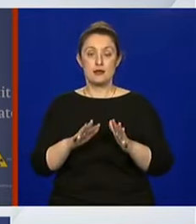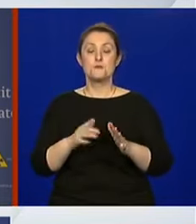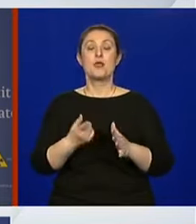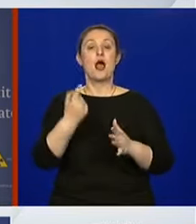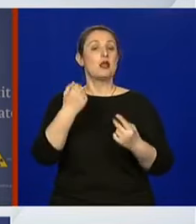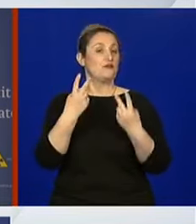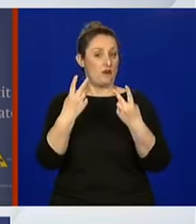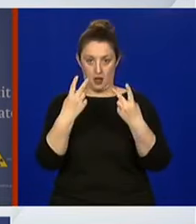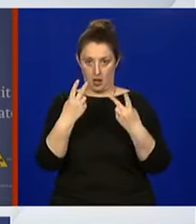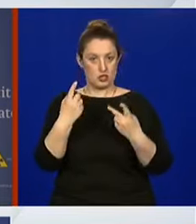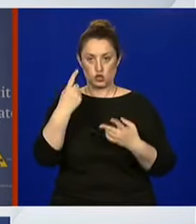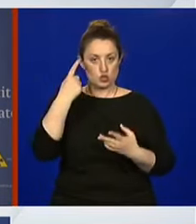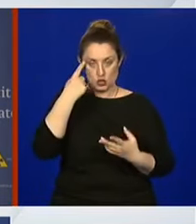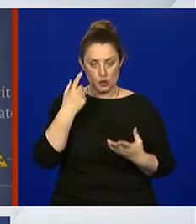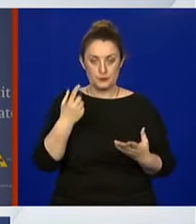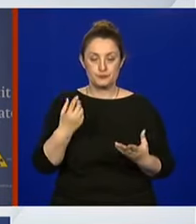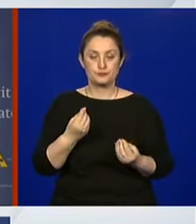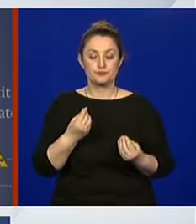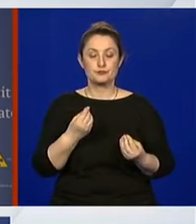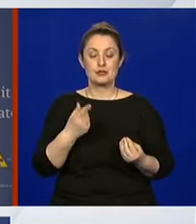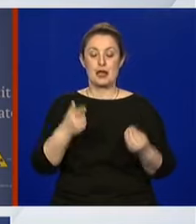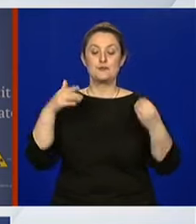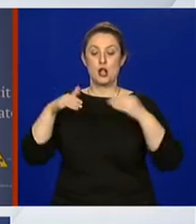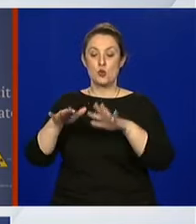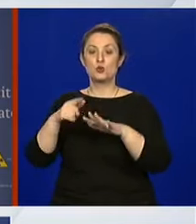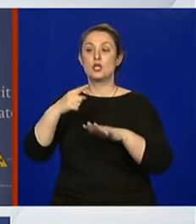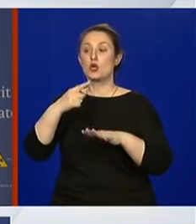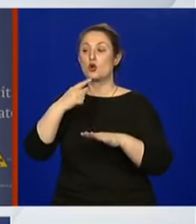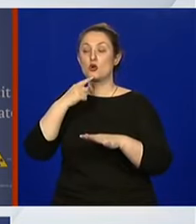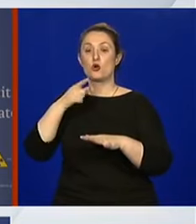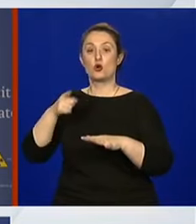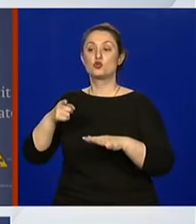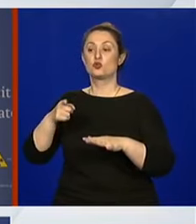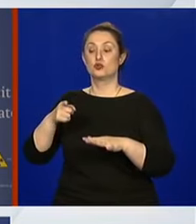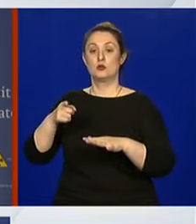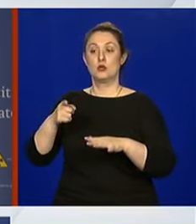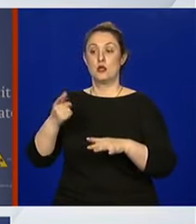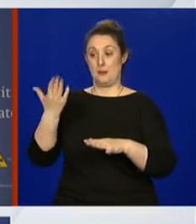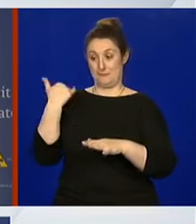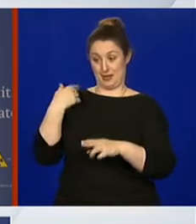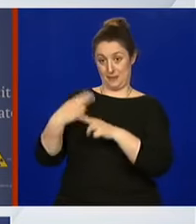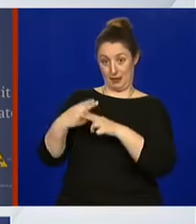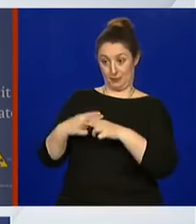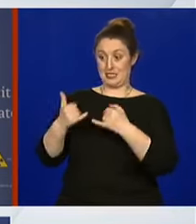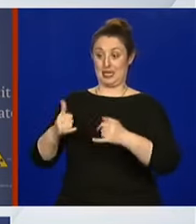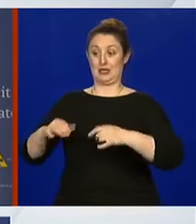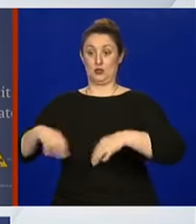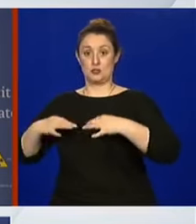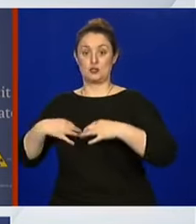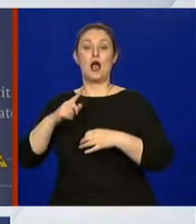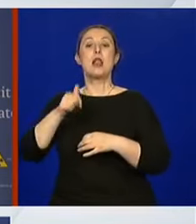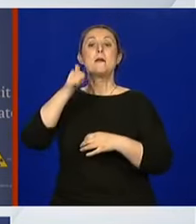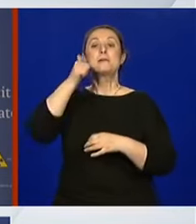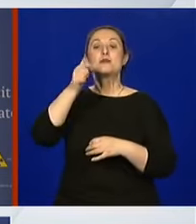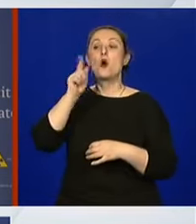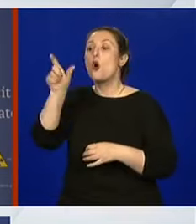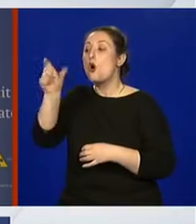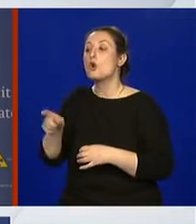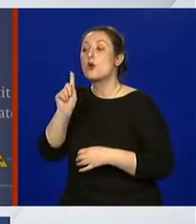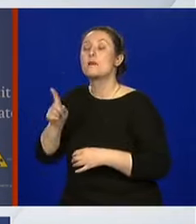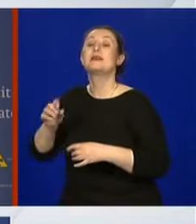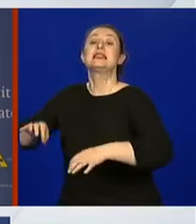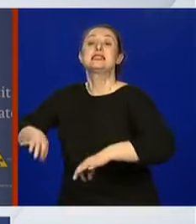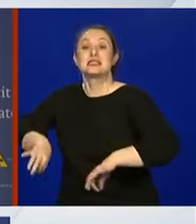ljudi nakon preboljelog dakle morate imati zdravog čovjeka da bi mu mogli izvaditi krv u onoj